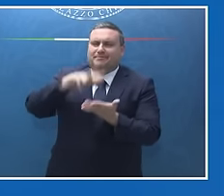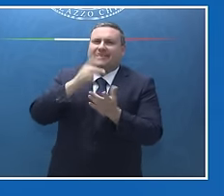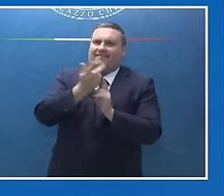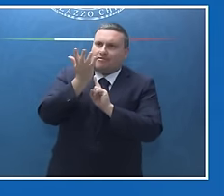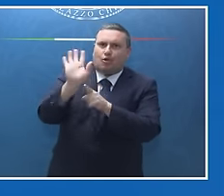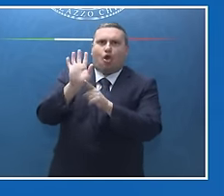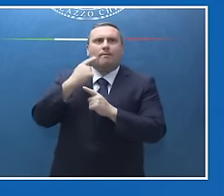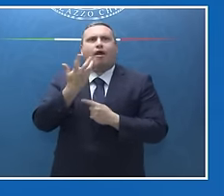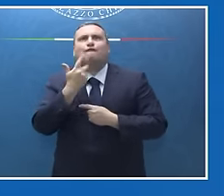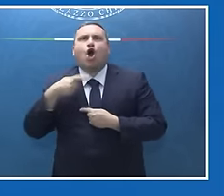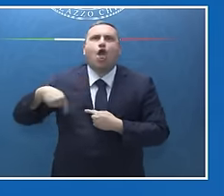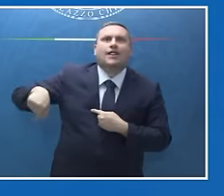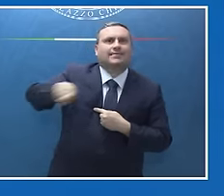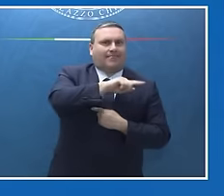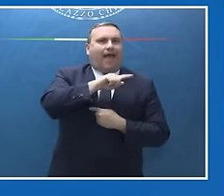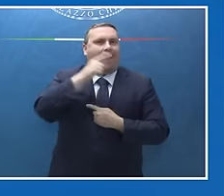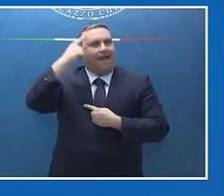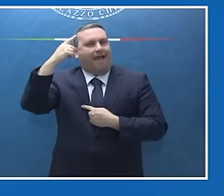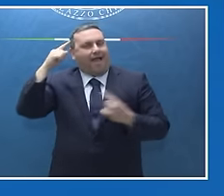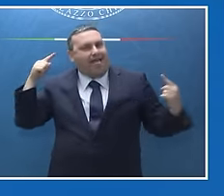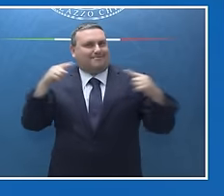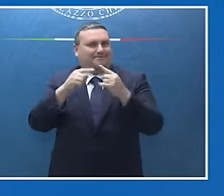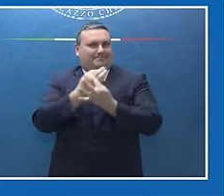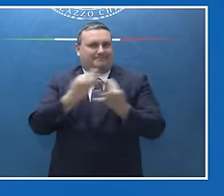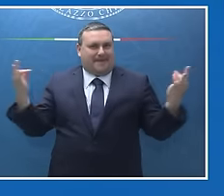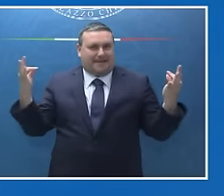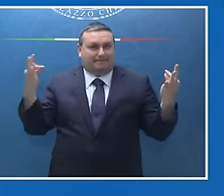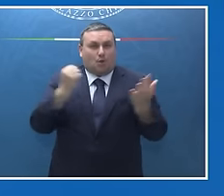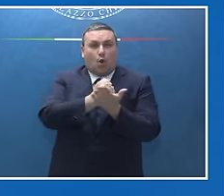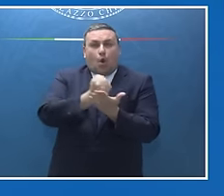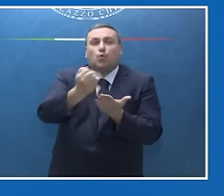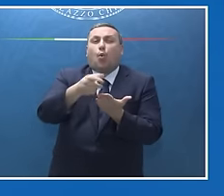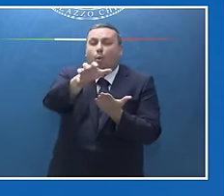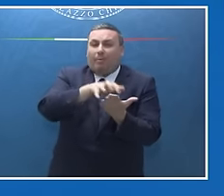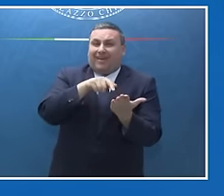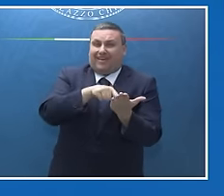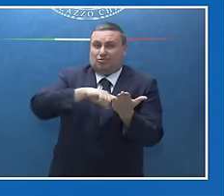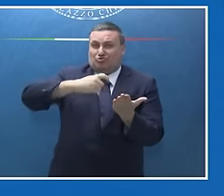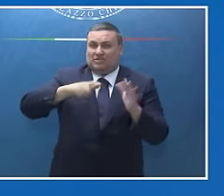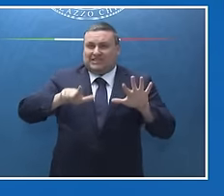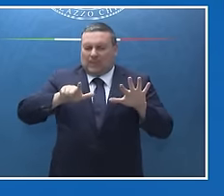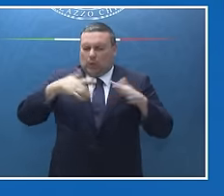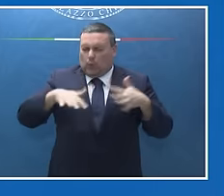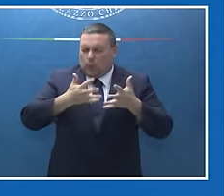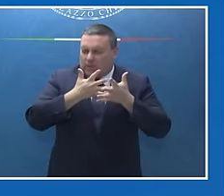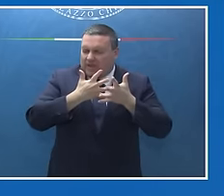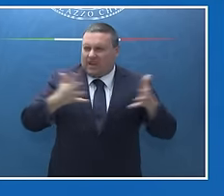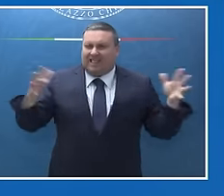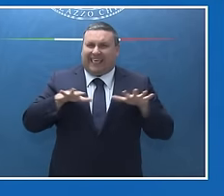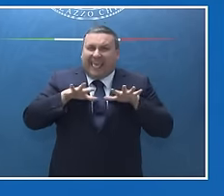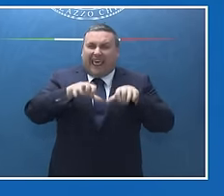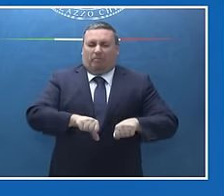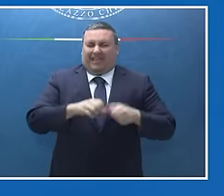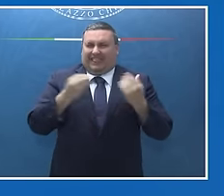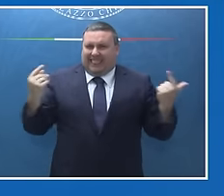dichiarazione finale è un documento estremamente ampio, estremamente significativo, contiene molti impegni su